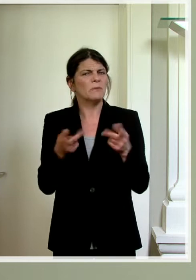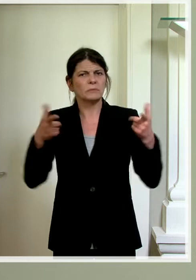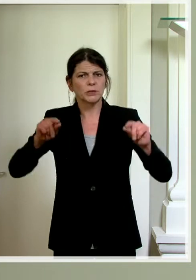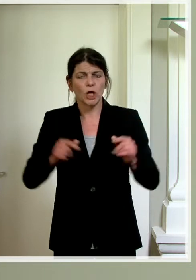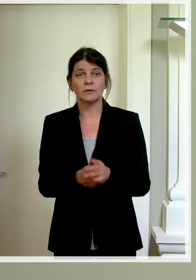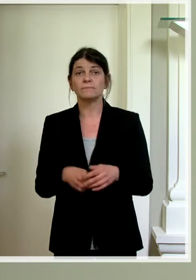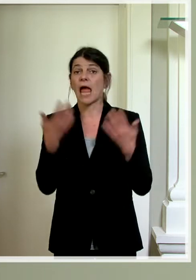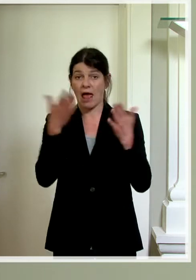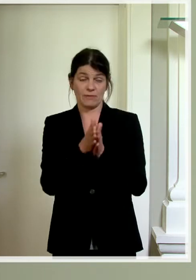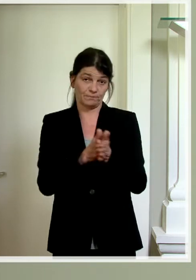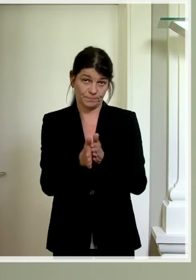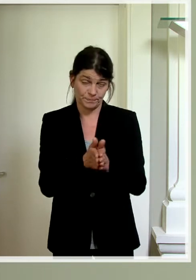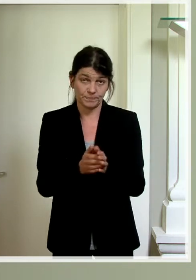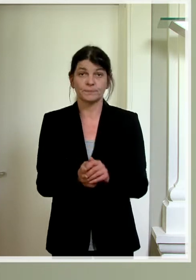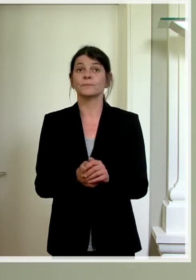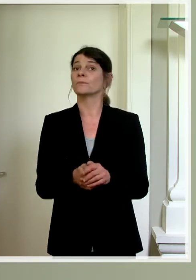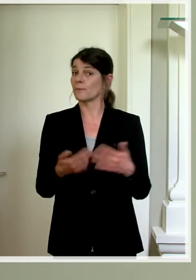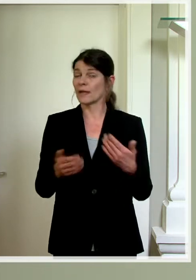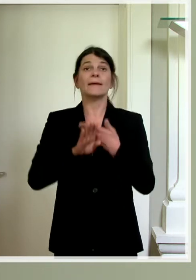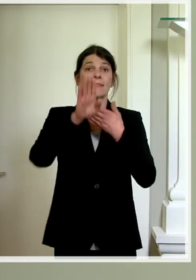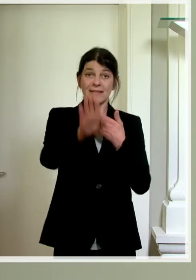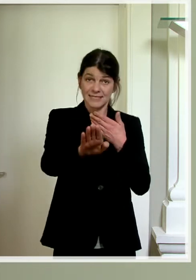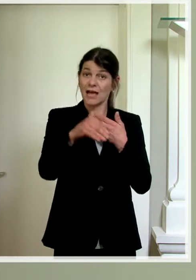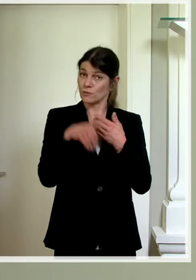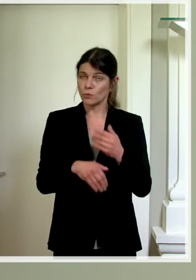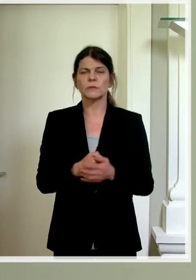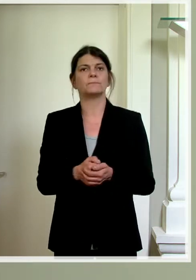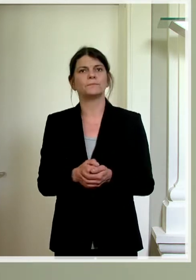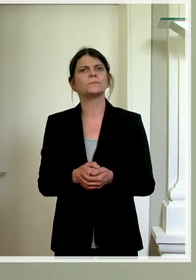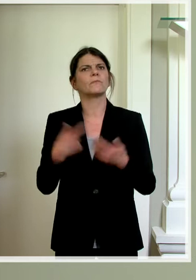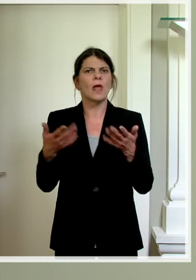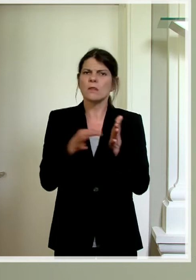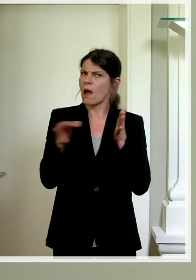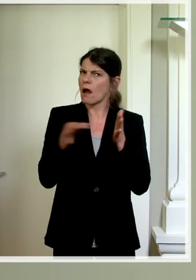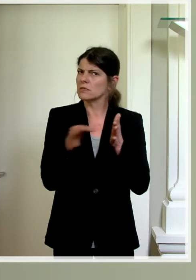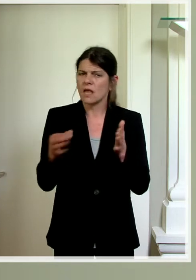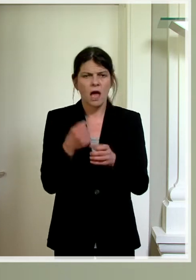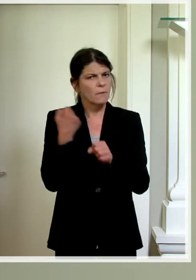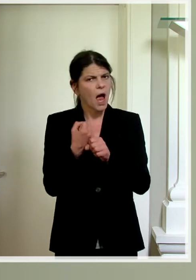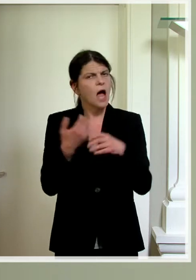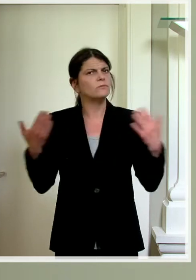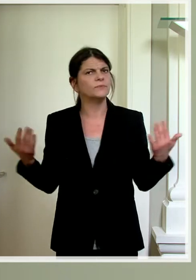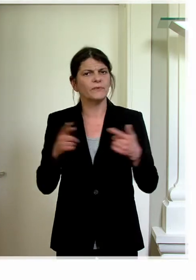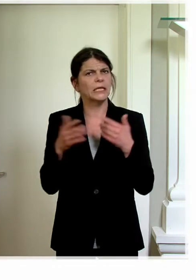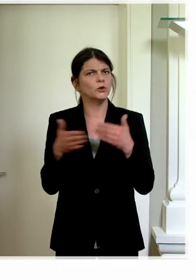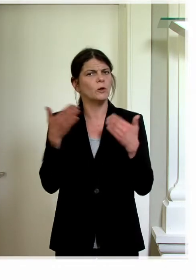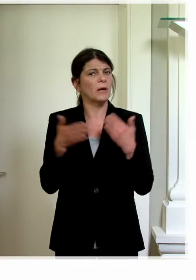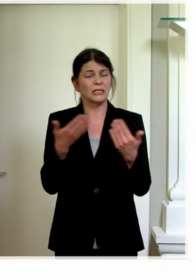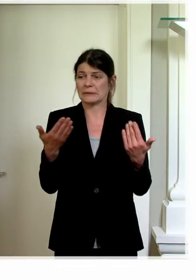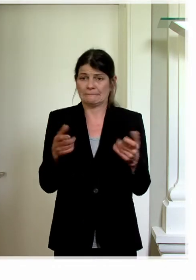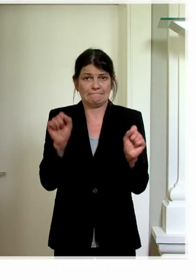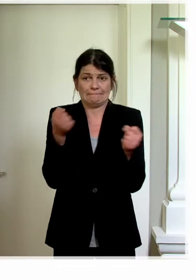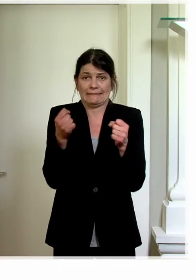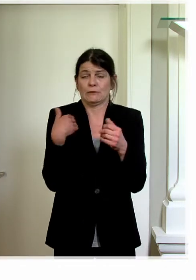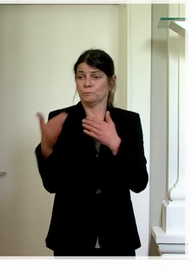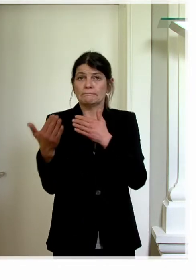Es geht um Händehygiene, es geht darum, die Distanz einzuhalten, Massnahmen zu treffen, wenn es unvermeidbar